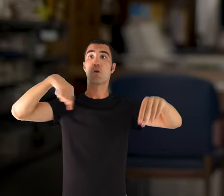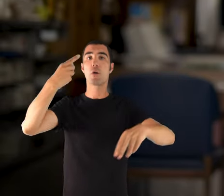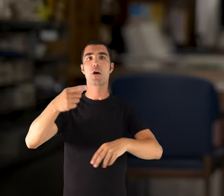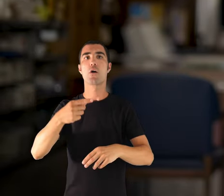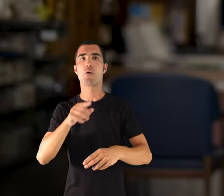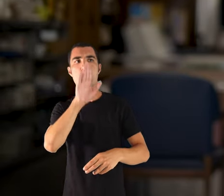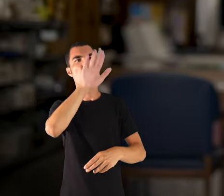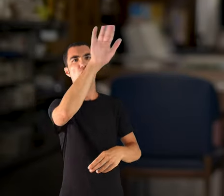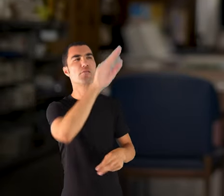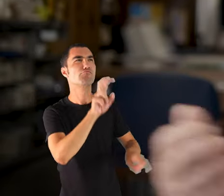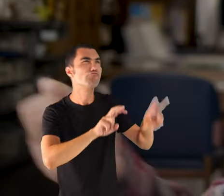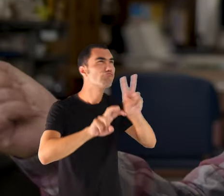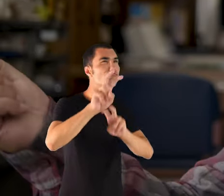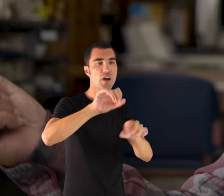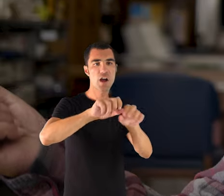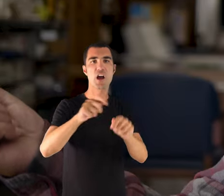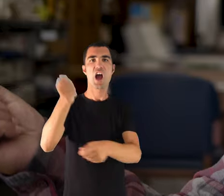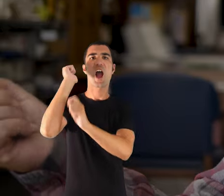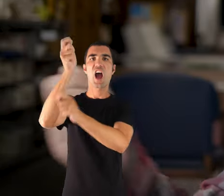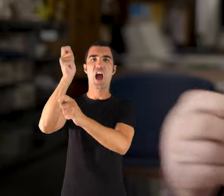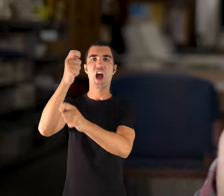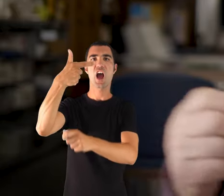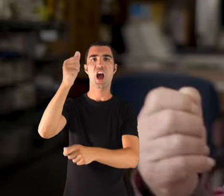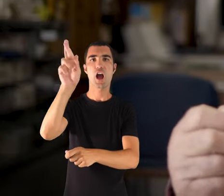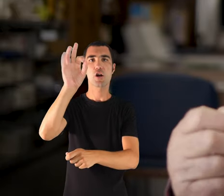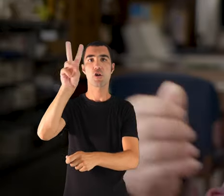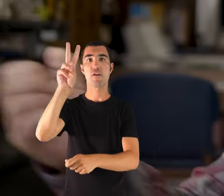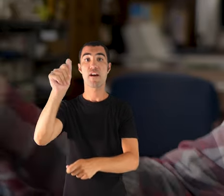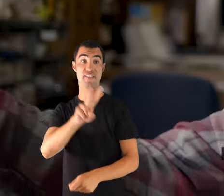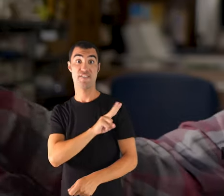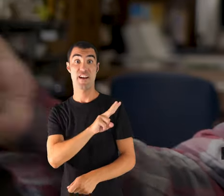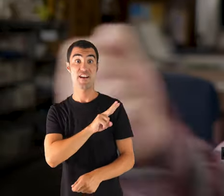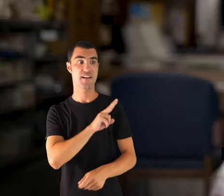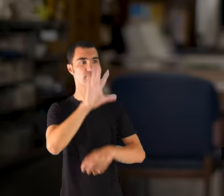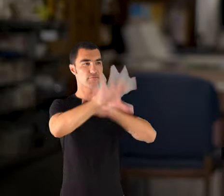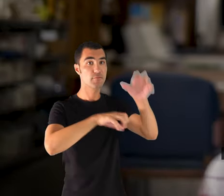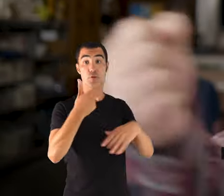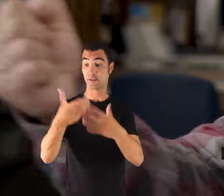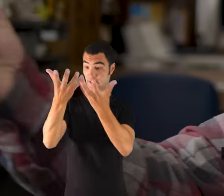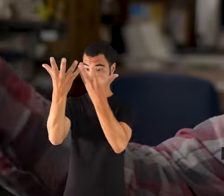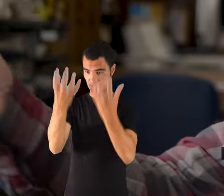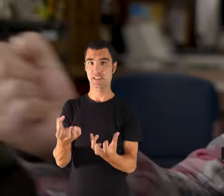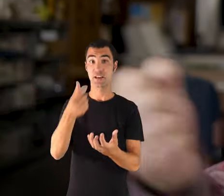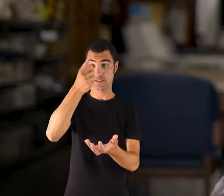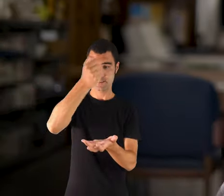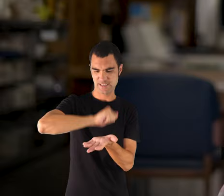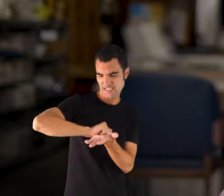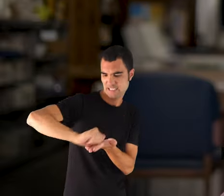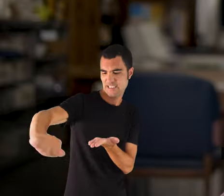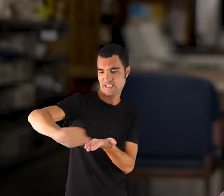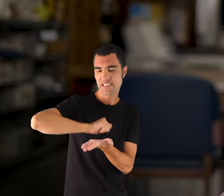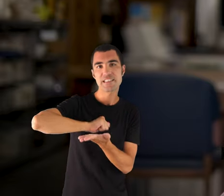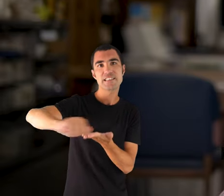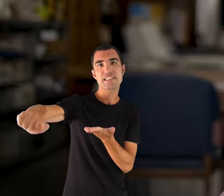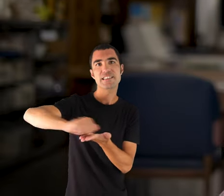un parell de garrobes verdes i quan era sec, quan era sec, li passàvem aquella garroba per imprimir el lús perquè